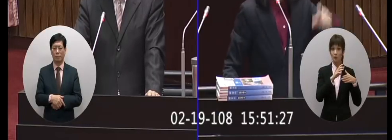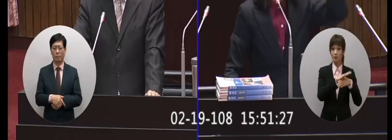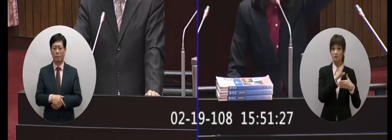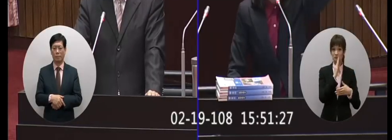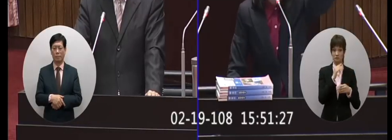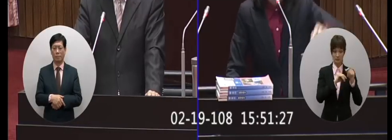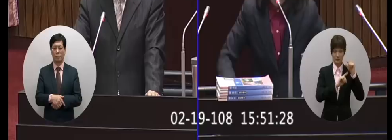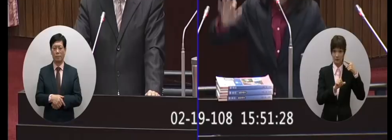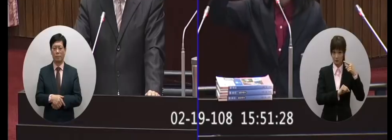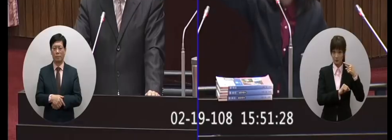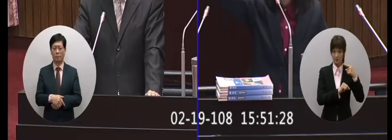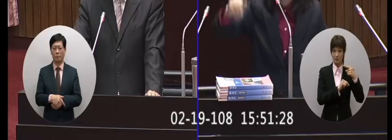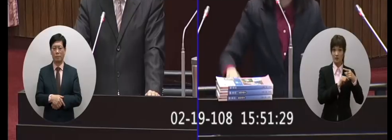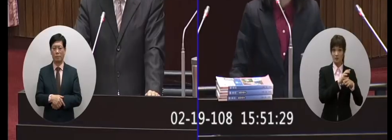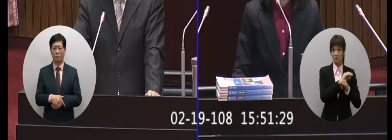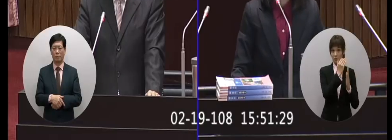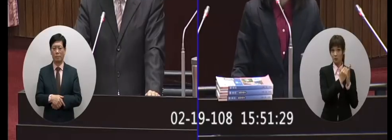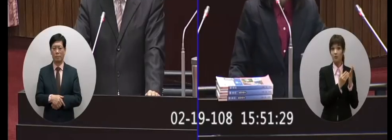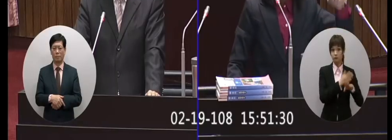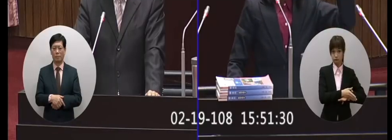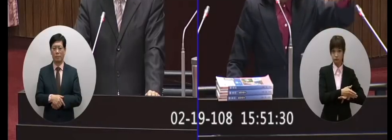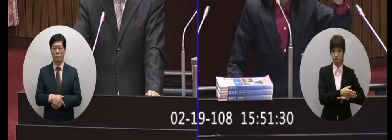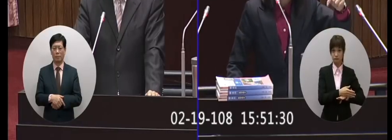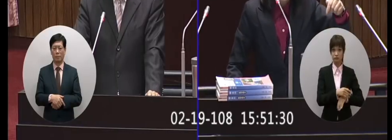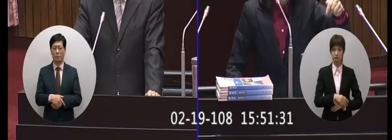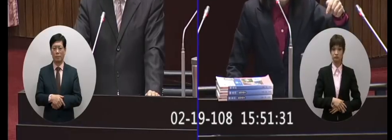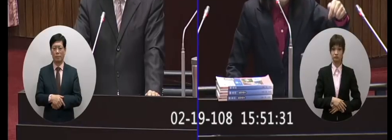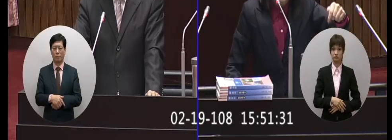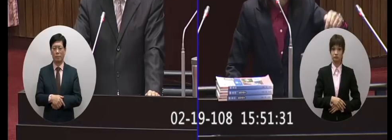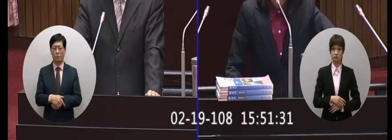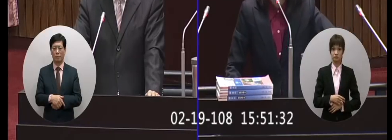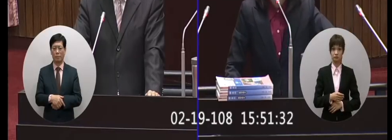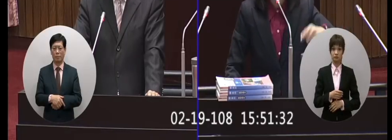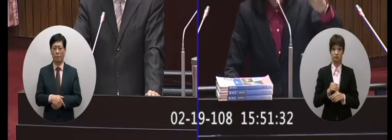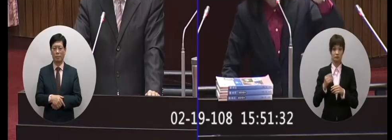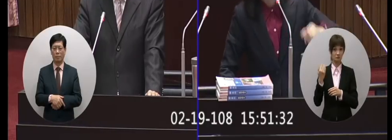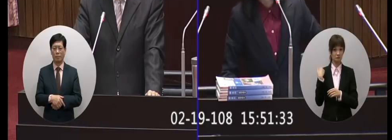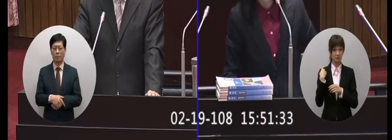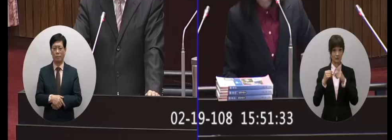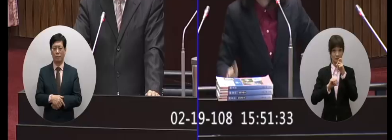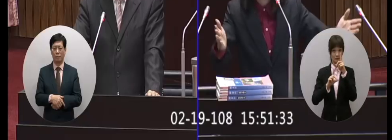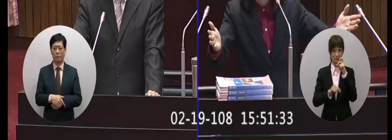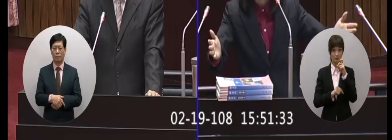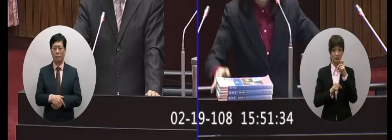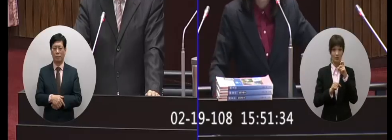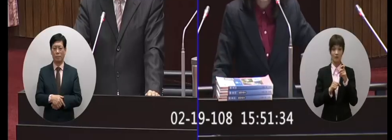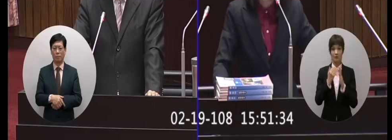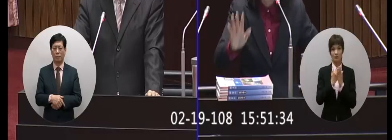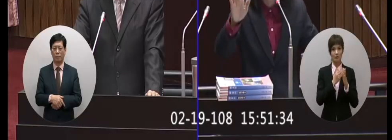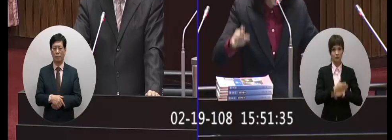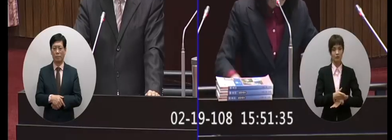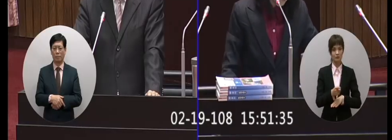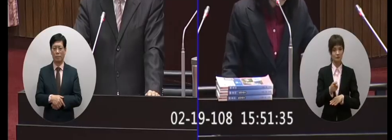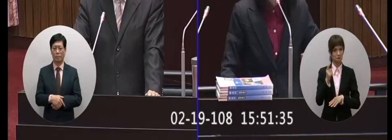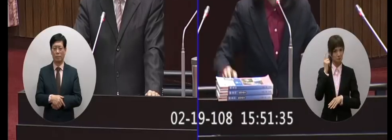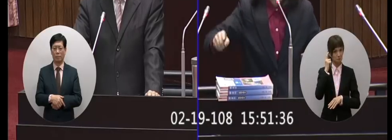囉一月通過領綱三本過11月過的領綱那是怎麼回事所以啊你告訴